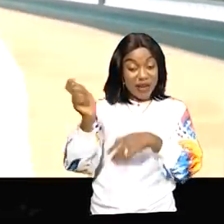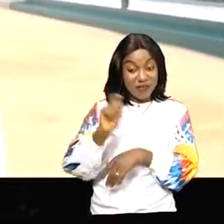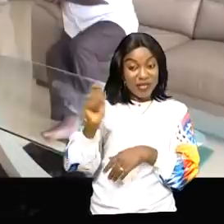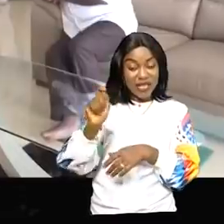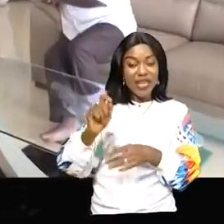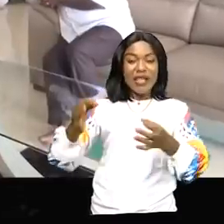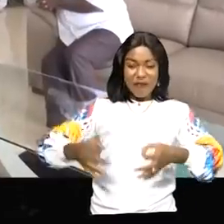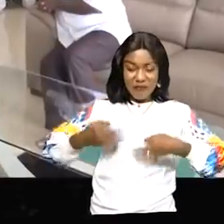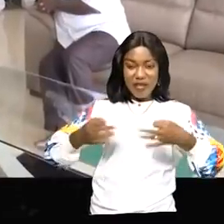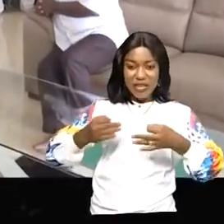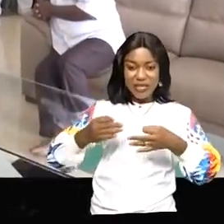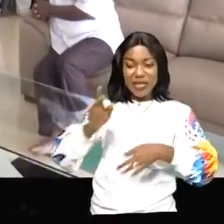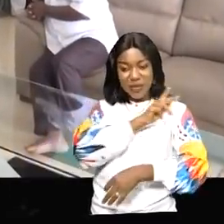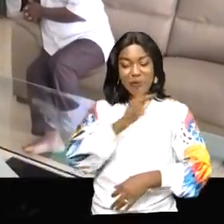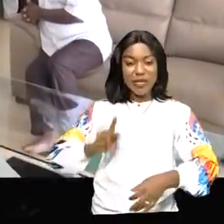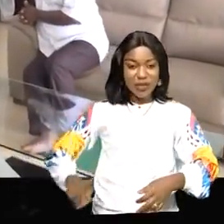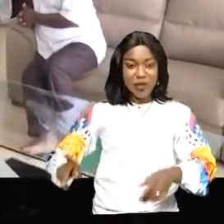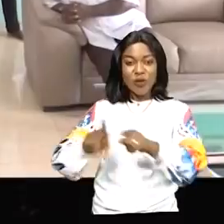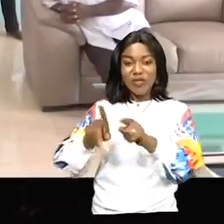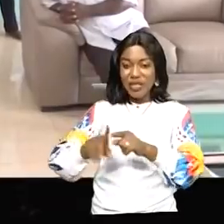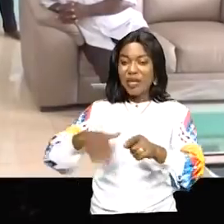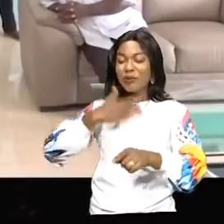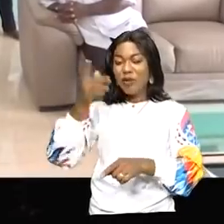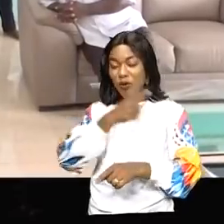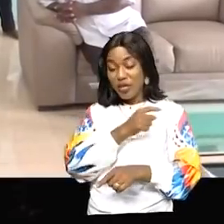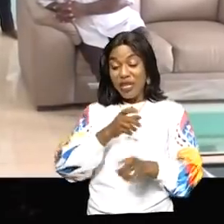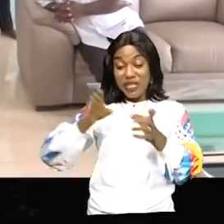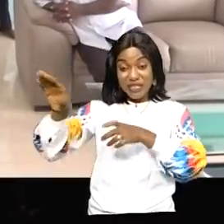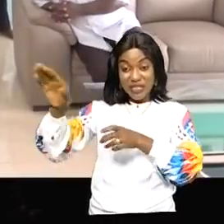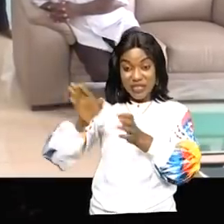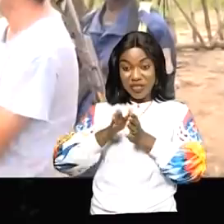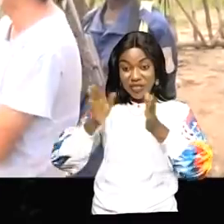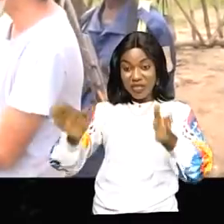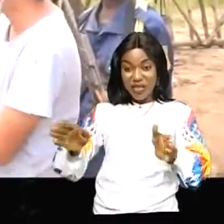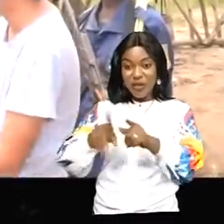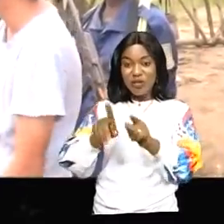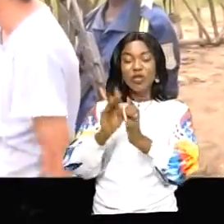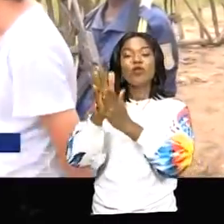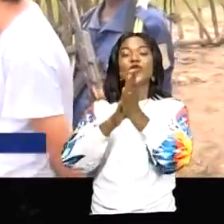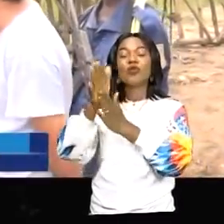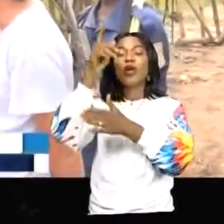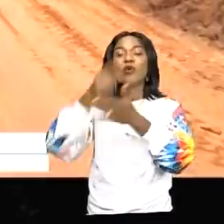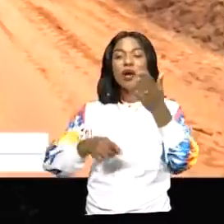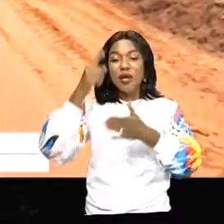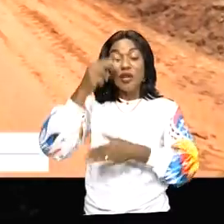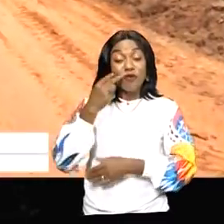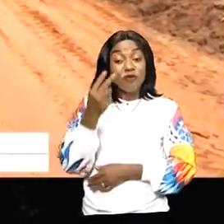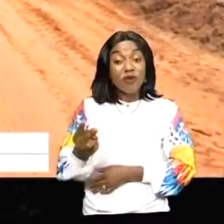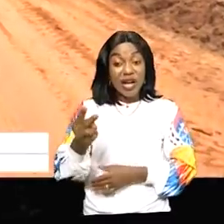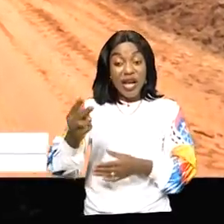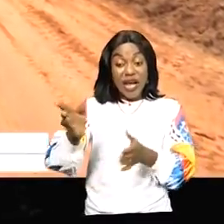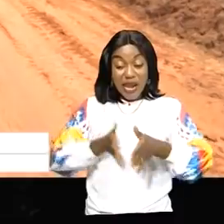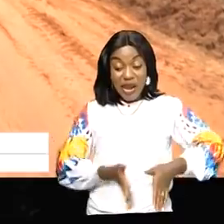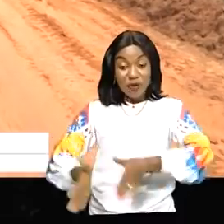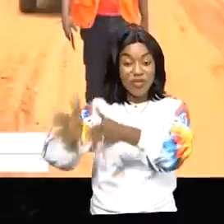au conseiller du chef spirituel absent par le directeur général de l'offil des routes. Son souhait, le plus ardent, est de voir ce tronçon